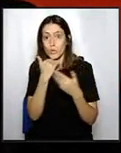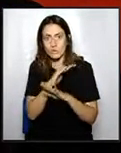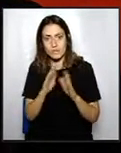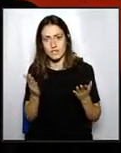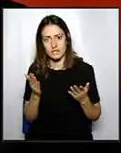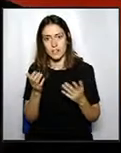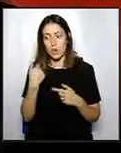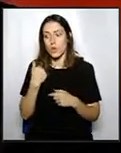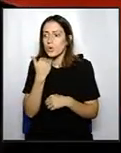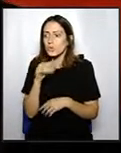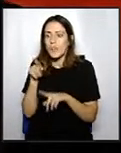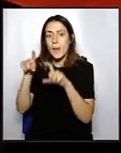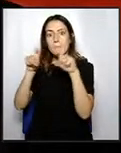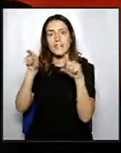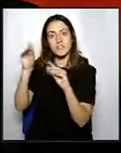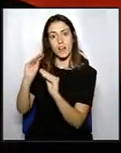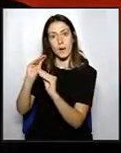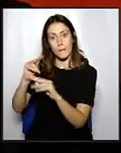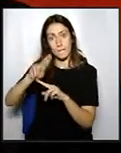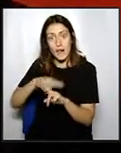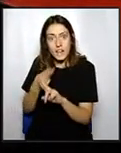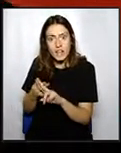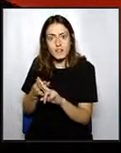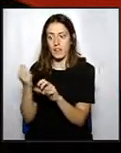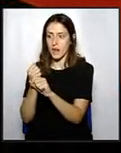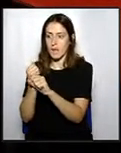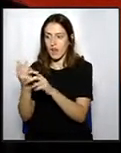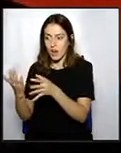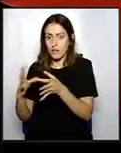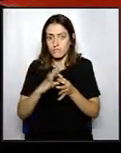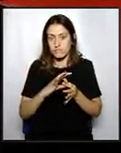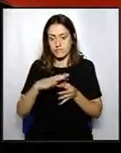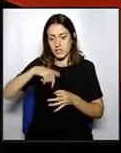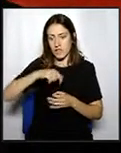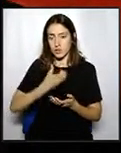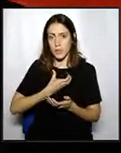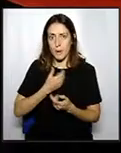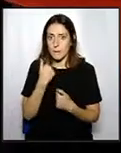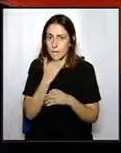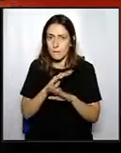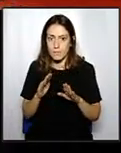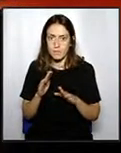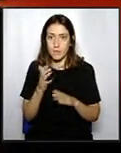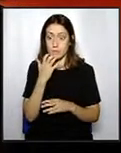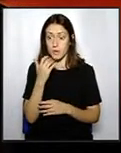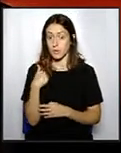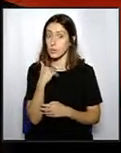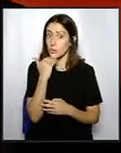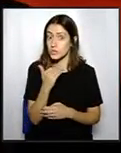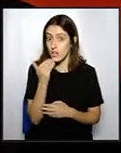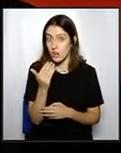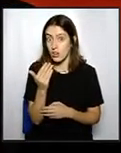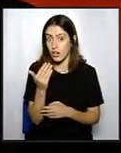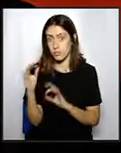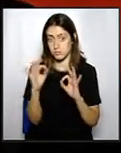empresa del seu marit, doncs, facturava per aquesta administració, possiblement, si ho haguéssim sabut o se'ns hagués facilitat aquesta informació,